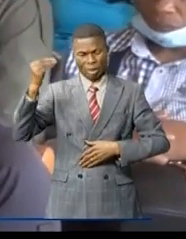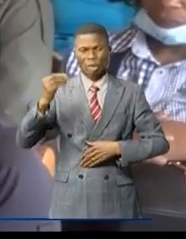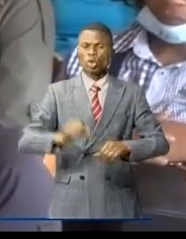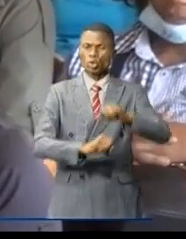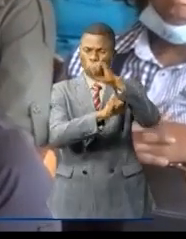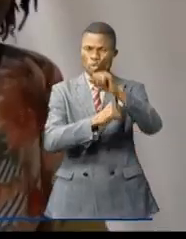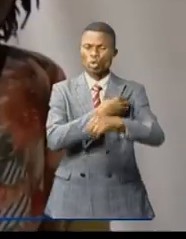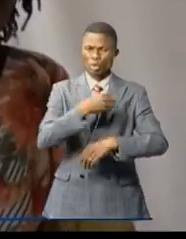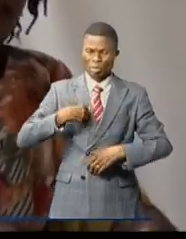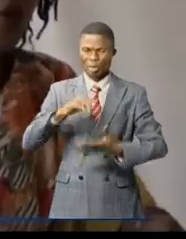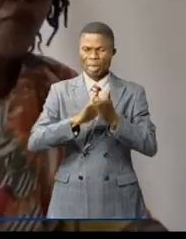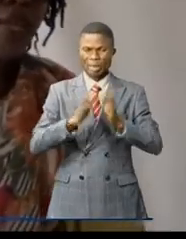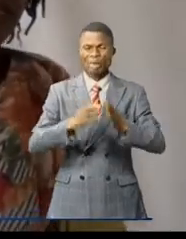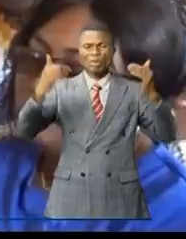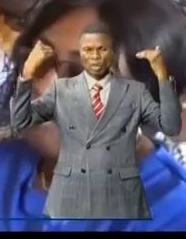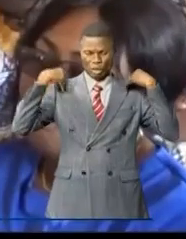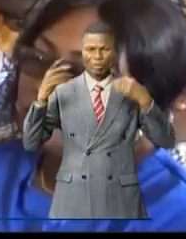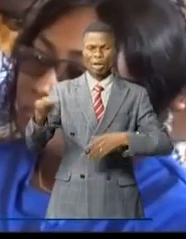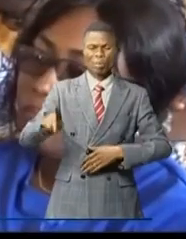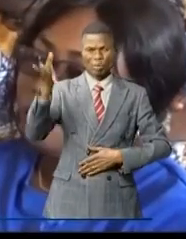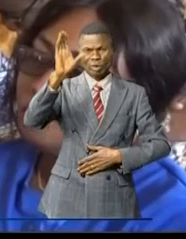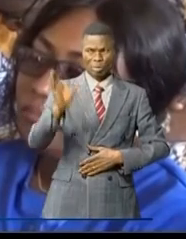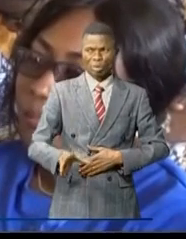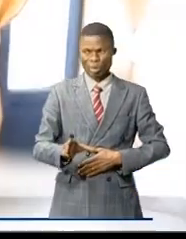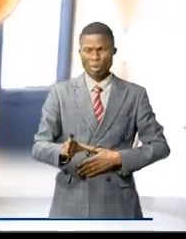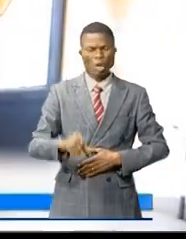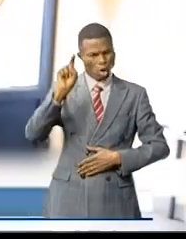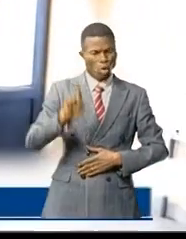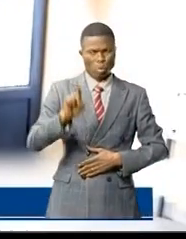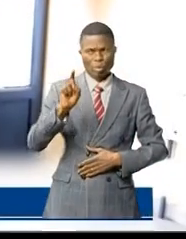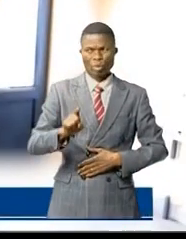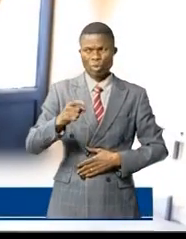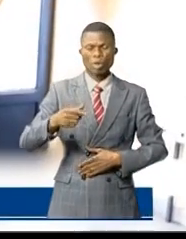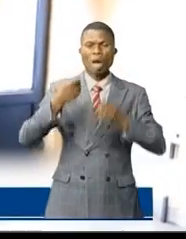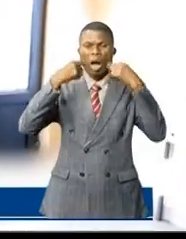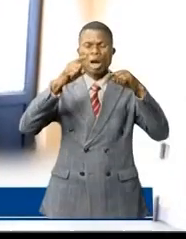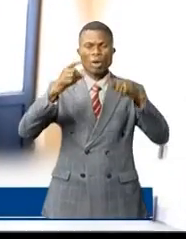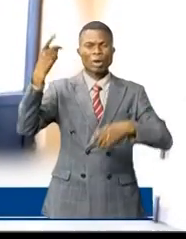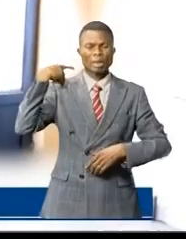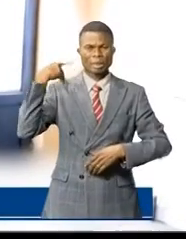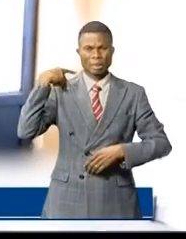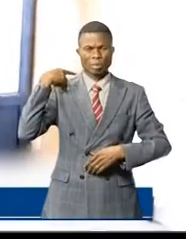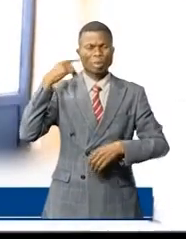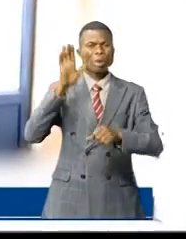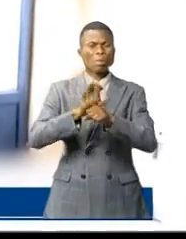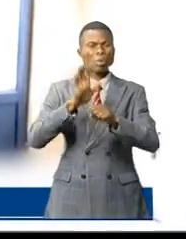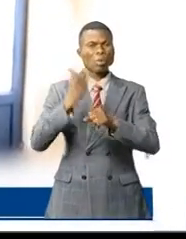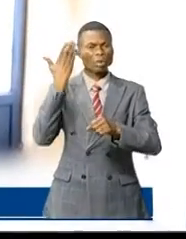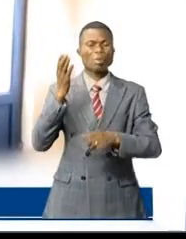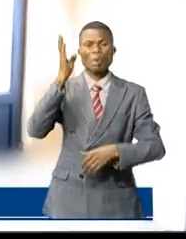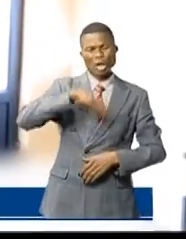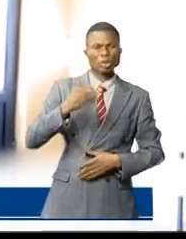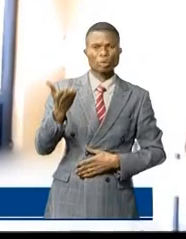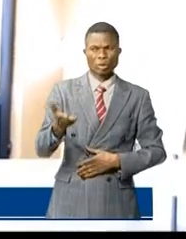d'une femme à la tête de la province. Nous rappelons aux députés combien les hommes ont dessus.